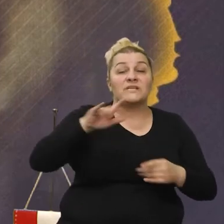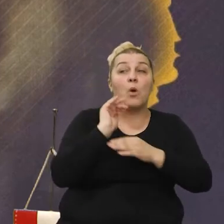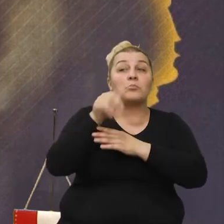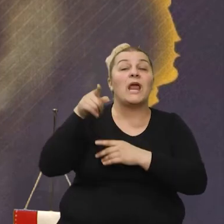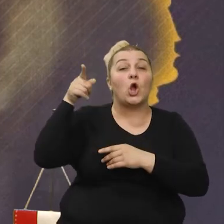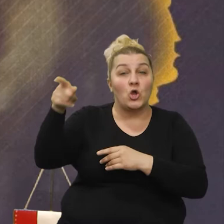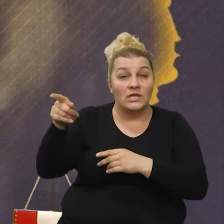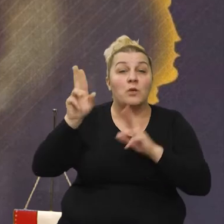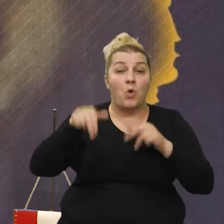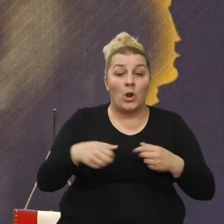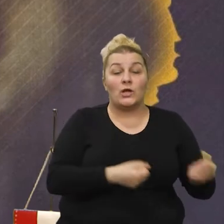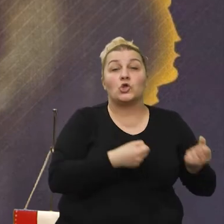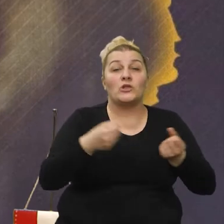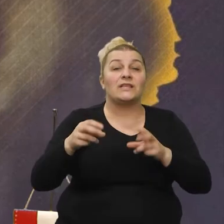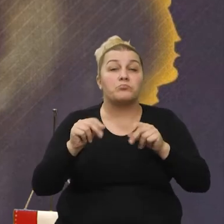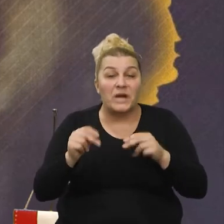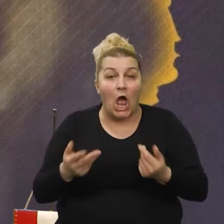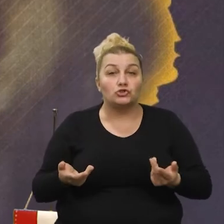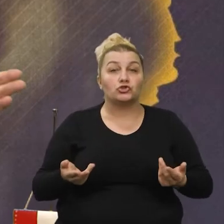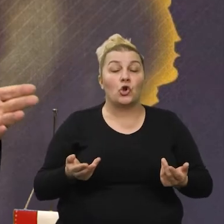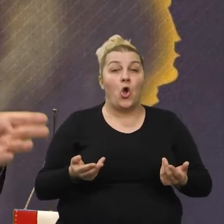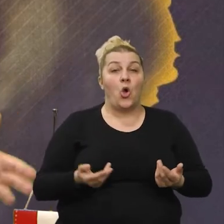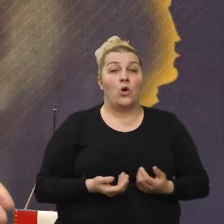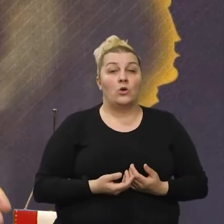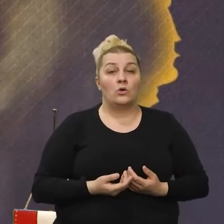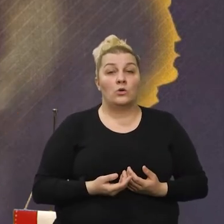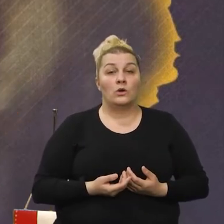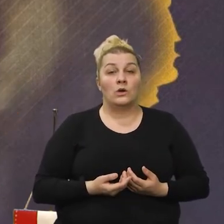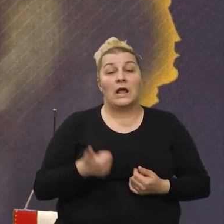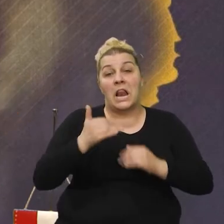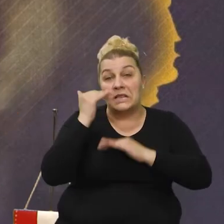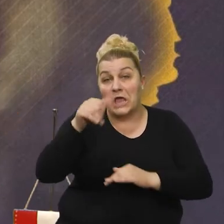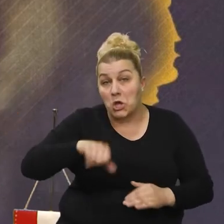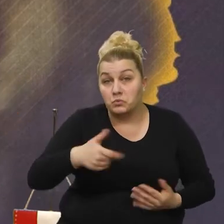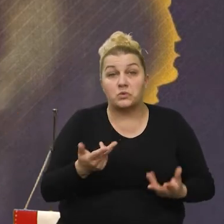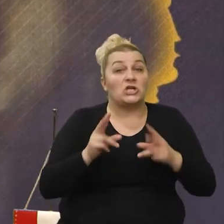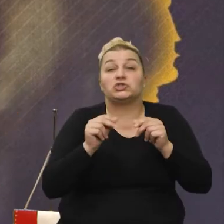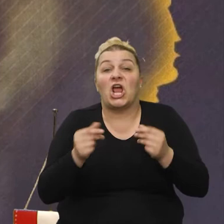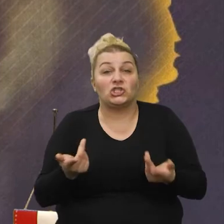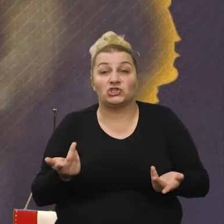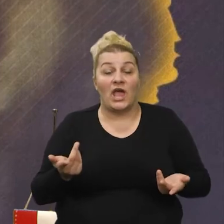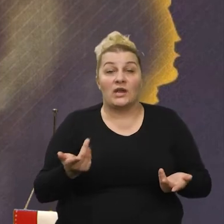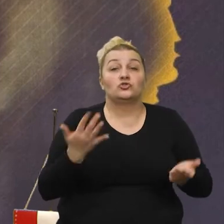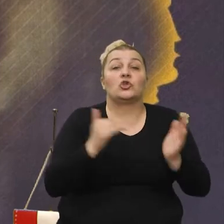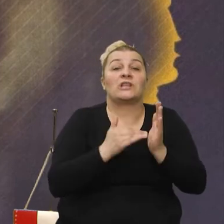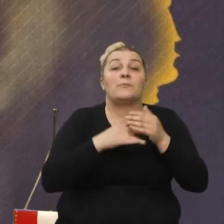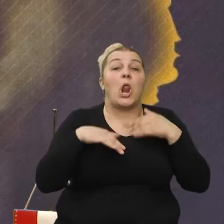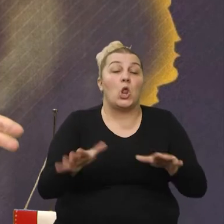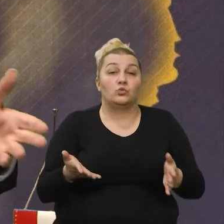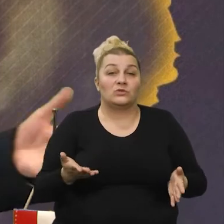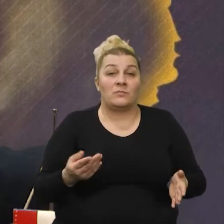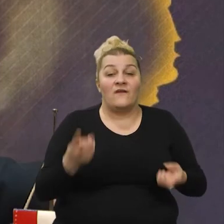njih mogli donijeti brašna, evo, litru ulja, šećera, što je trebalo ljudima. Soli, da,